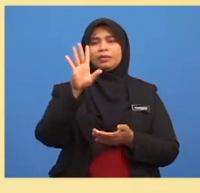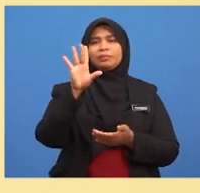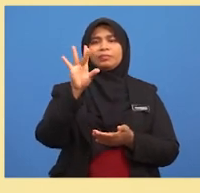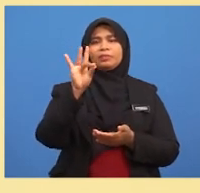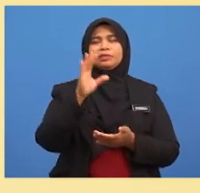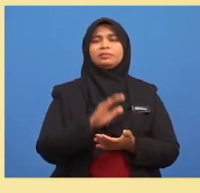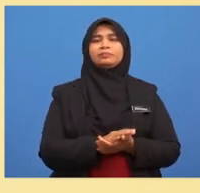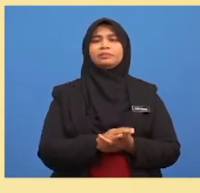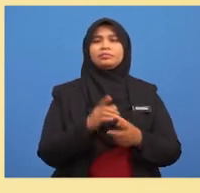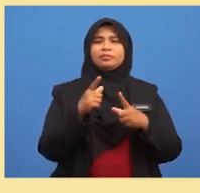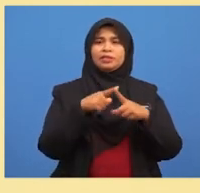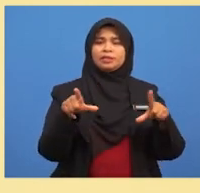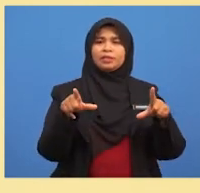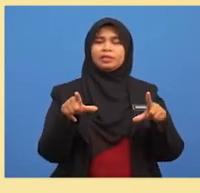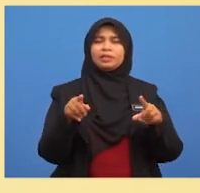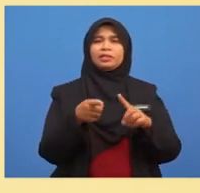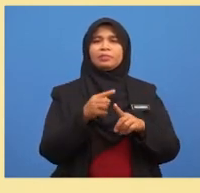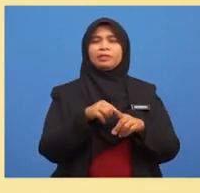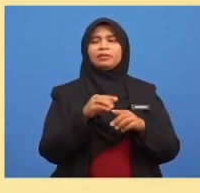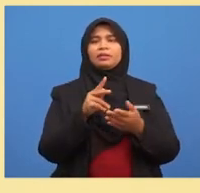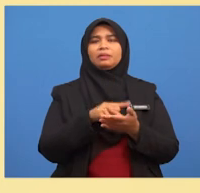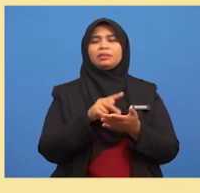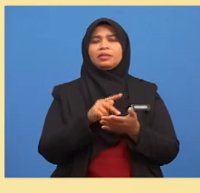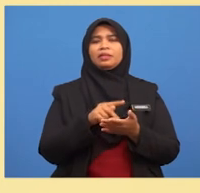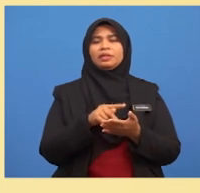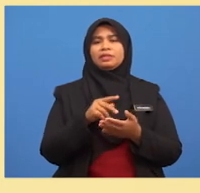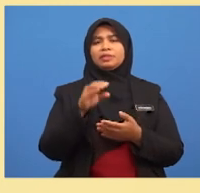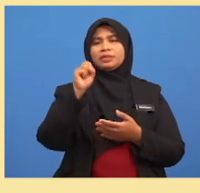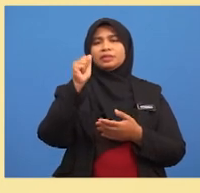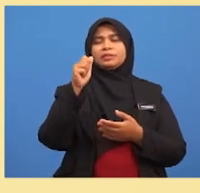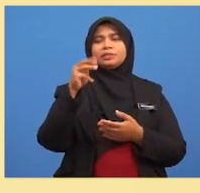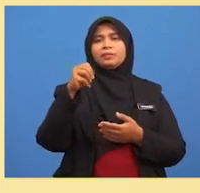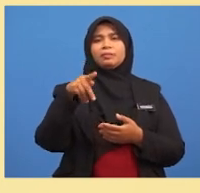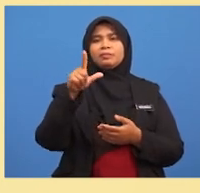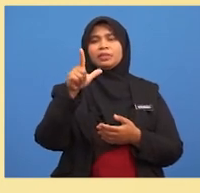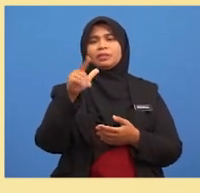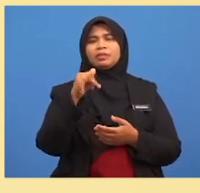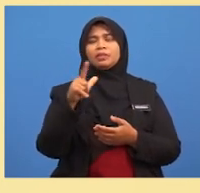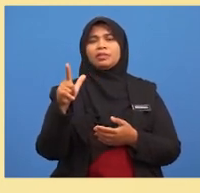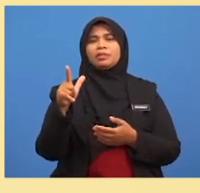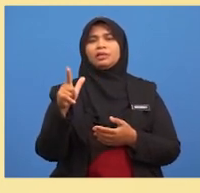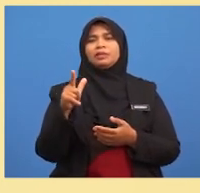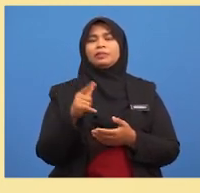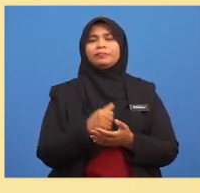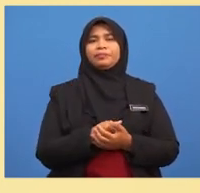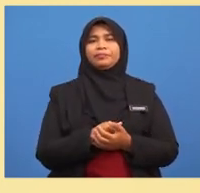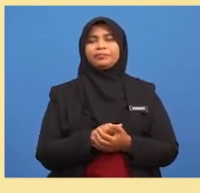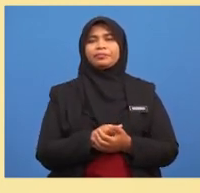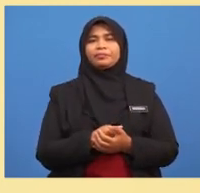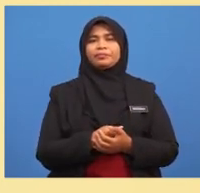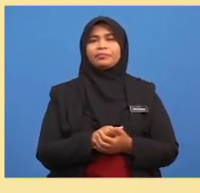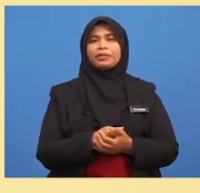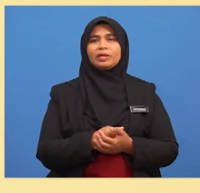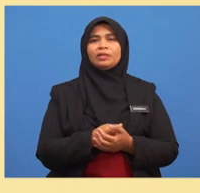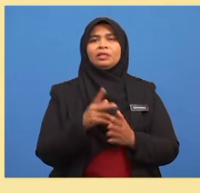Selain daripada bilangan sampel, maklumat yang boleh kita peroleh daripada soalan ini ialah